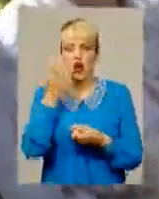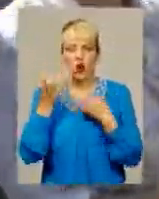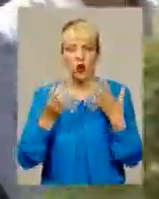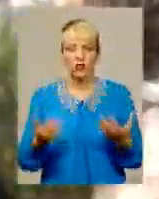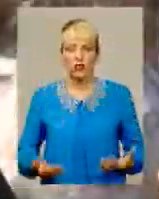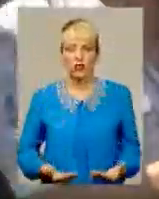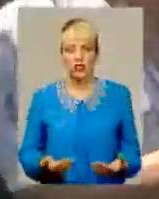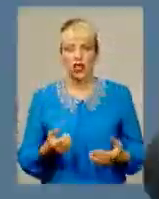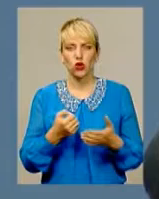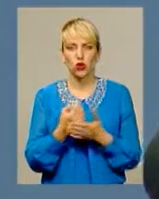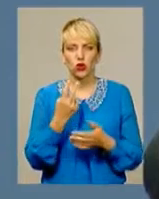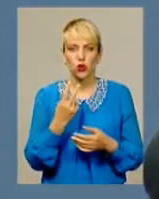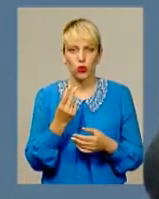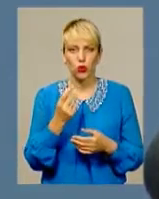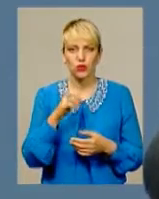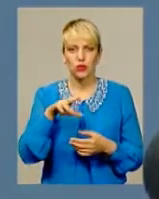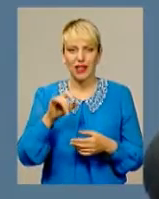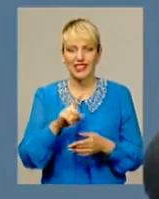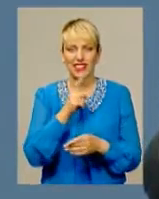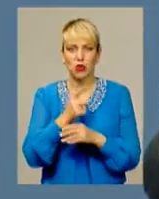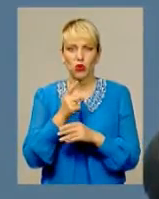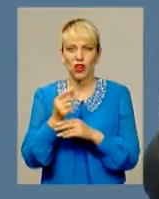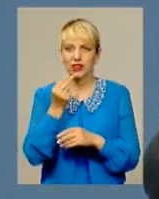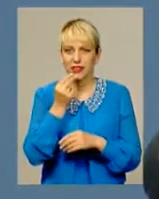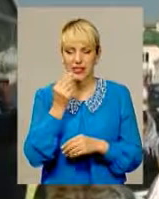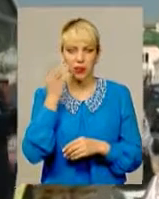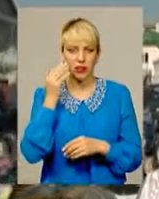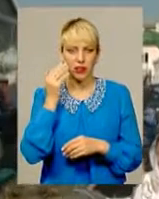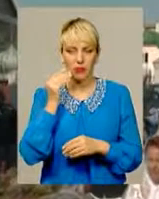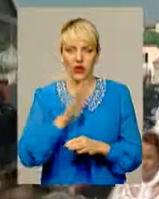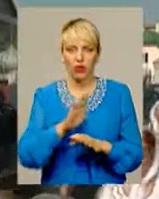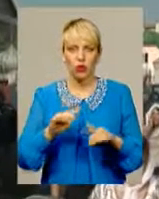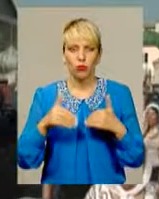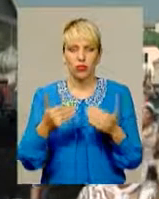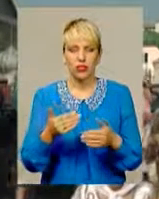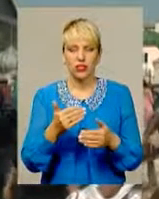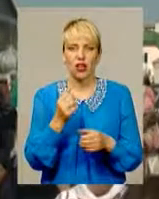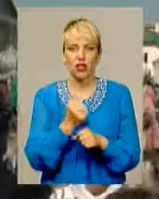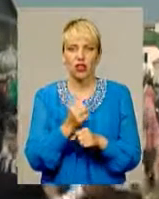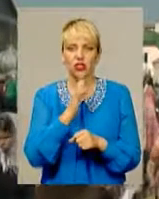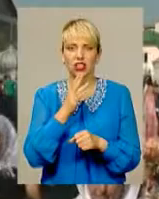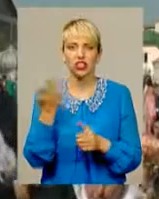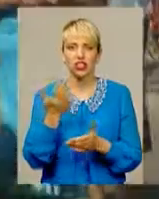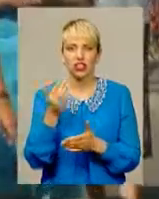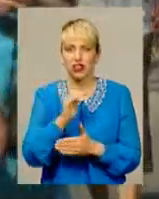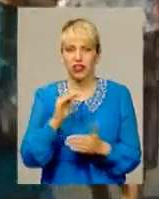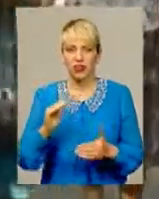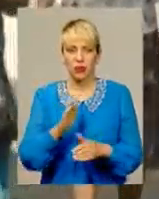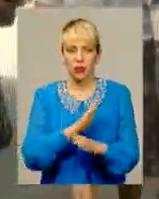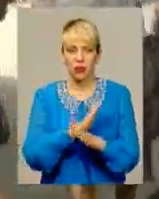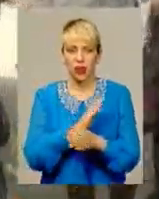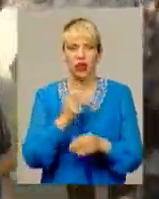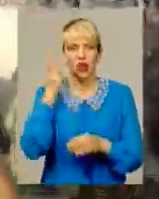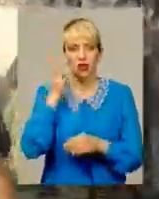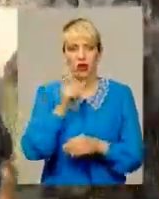заборонялося їсти яблука. Особливо не рекомендувалося це робити жінкам, чиї діти померли. Подоляни і до сьогодні